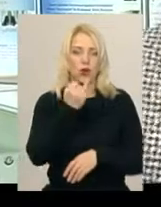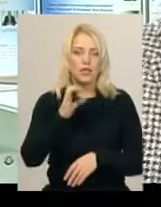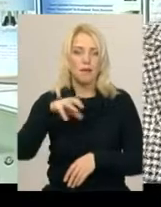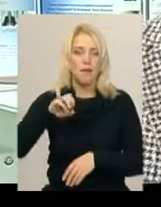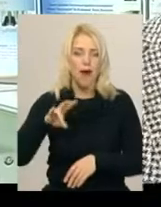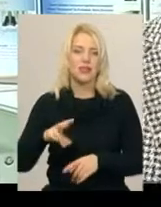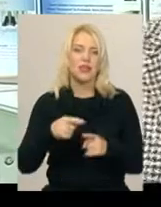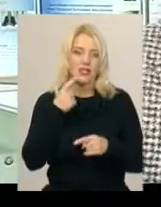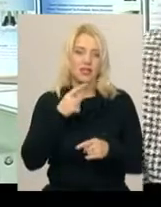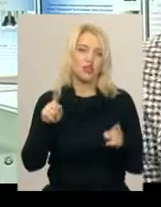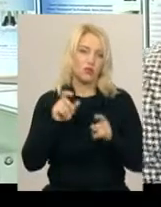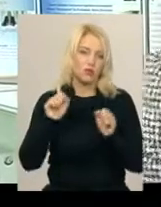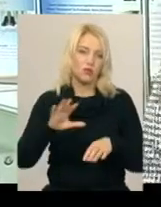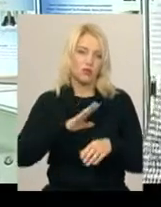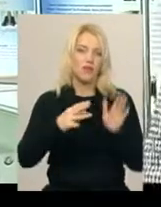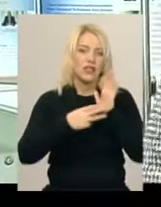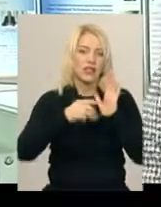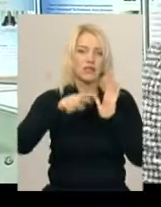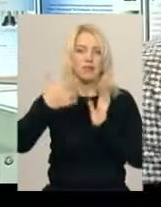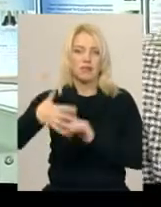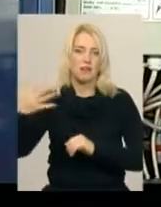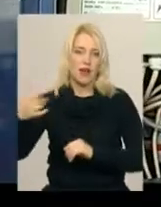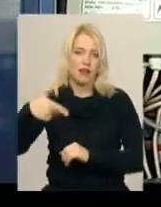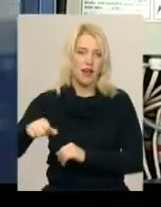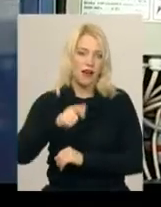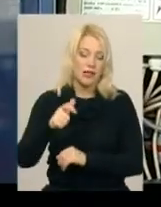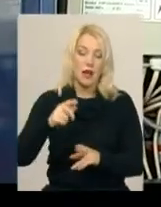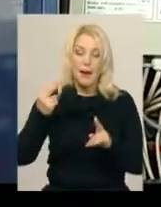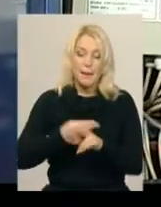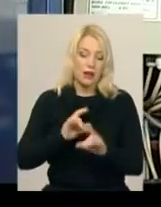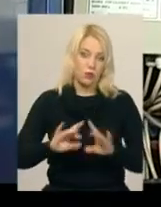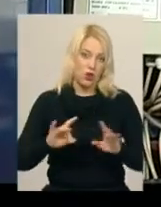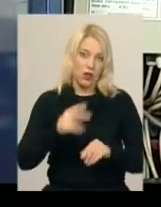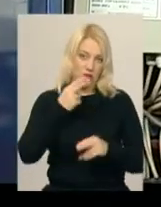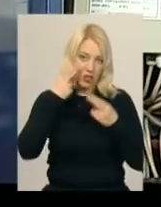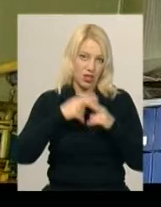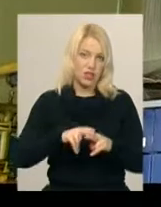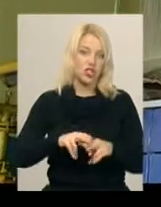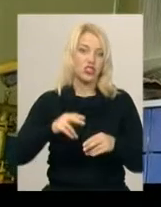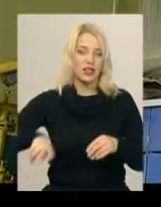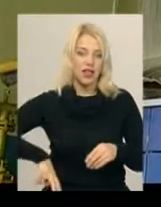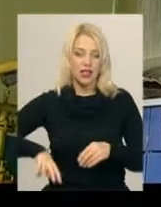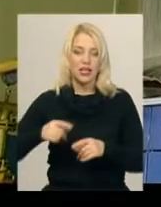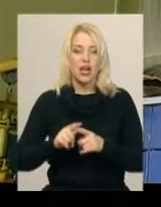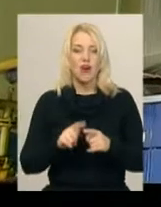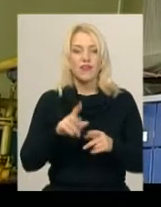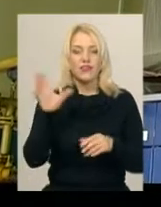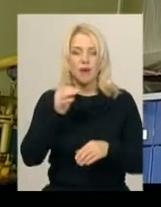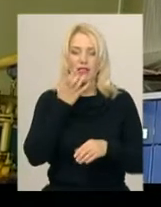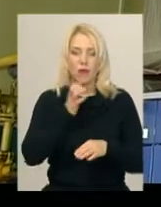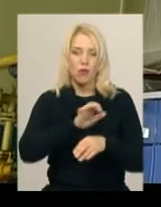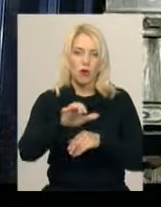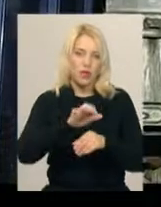озвучена ціна 8 гривень 55 копій за кубометр газу. Без пояснень, каже технічний директор «Хмелісьгазу» з усіма теплопостачальними